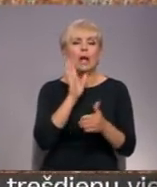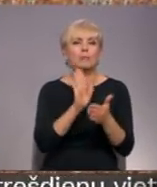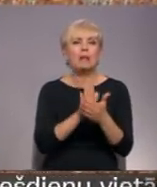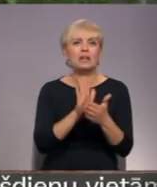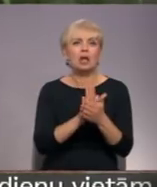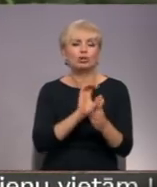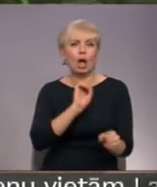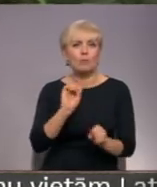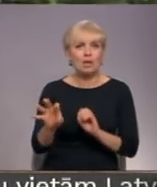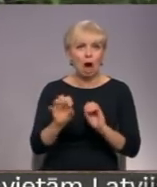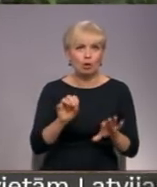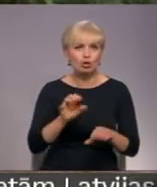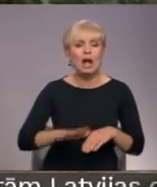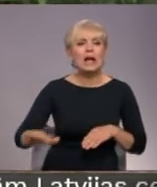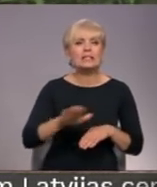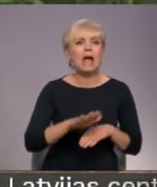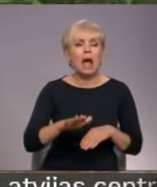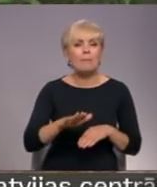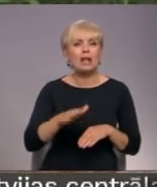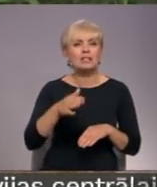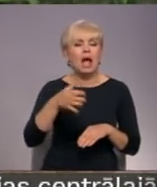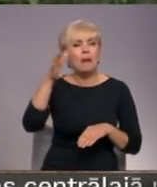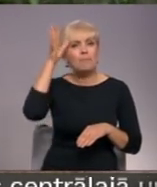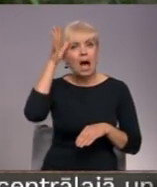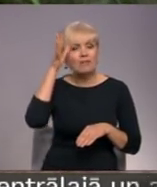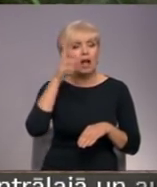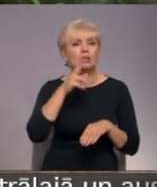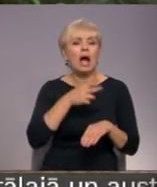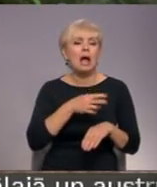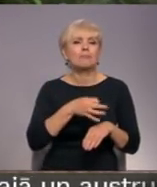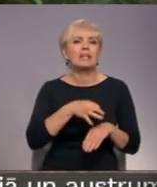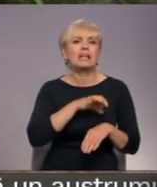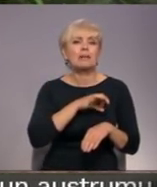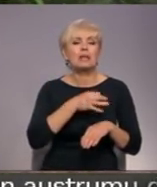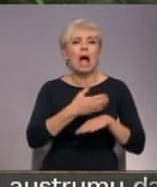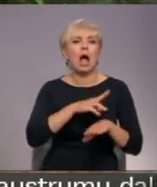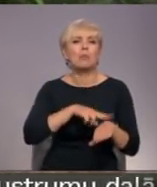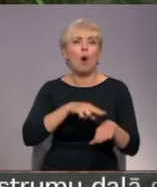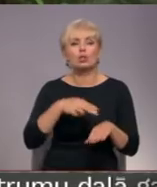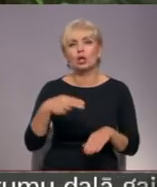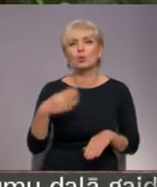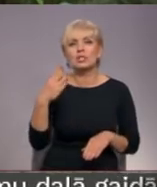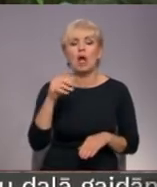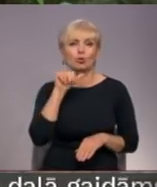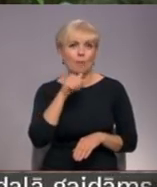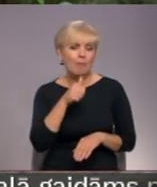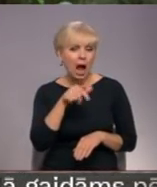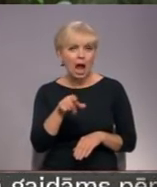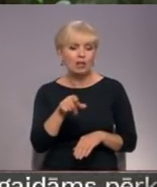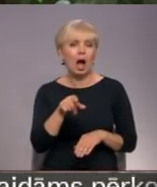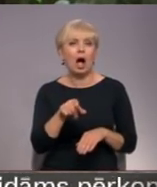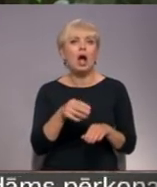piegružošanu. Zemgals reģiona pārvalsts krimināla policijas biroja darbinieki 24. maijā nozieguma